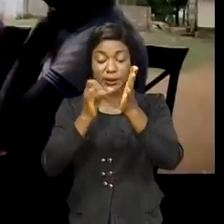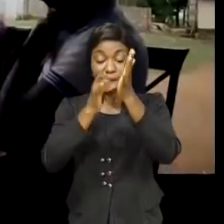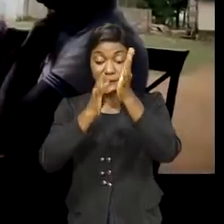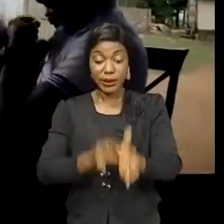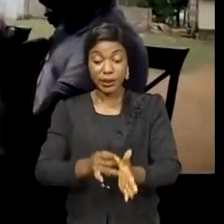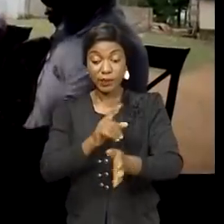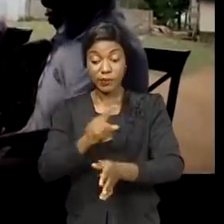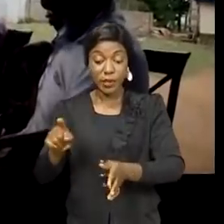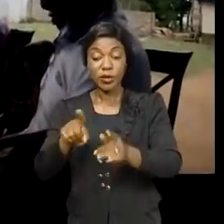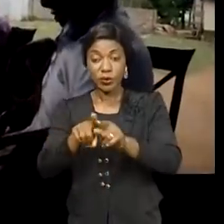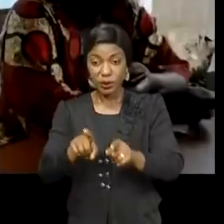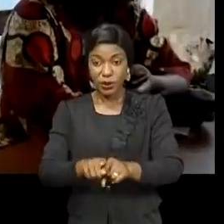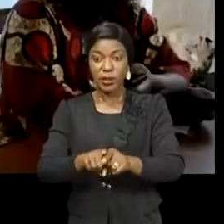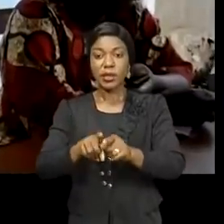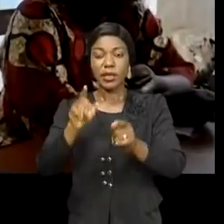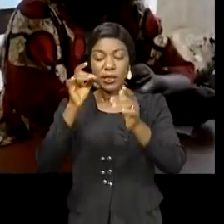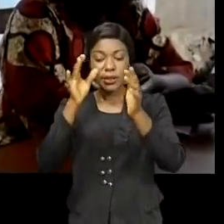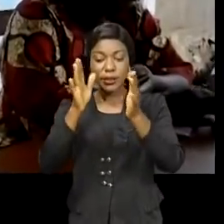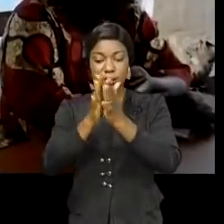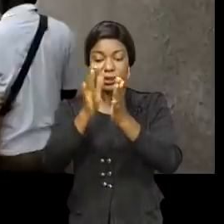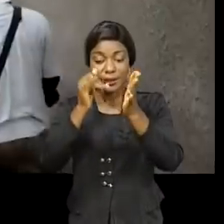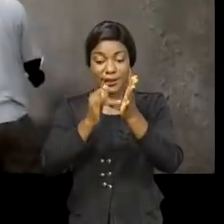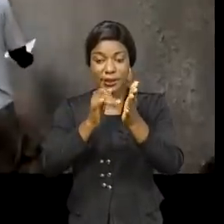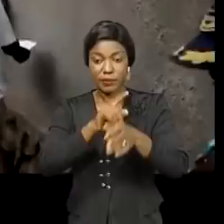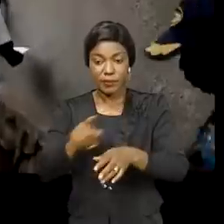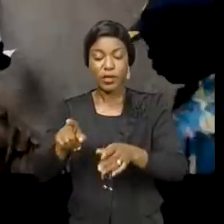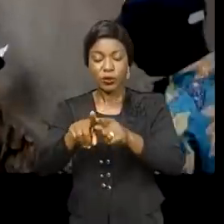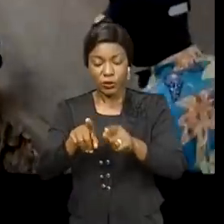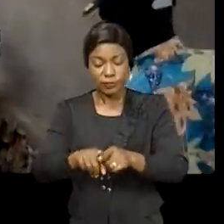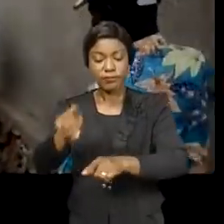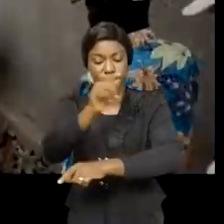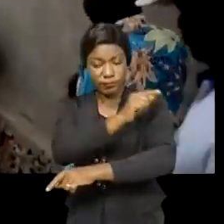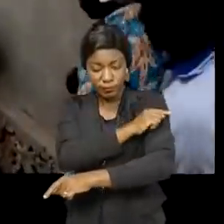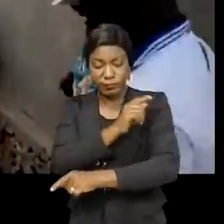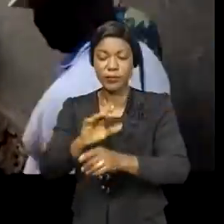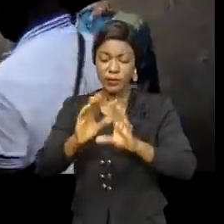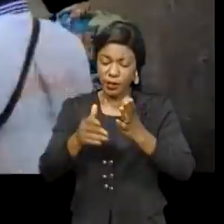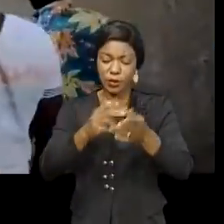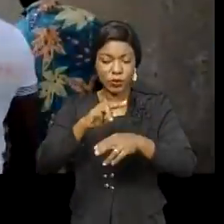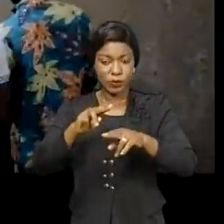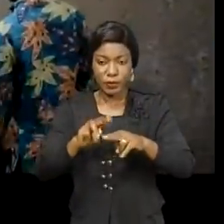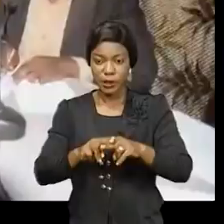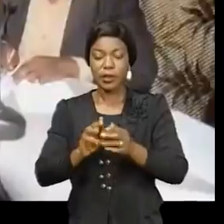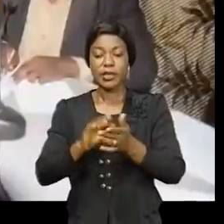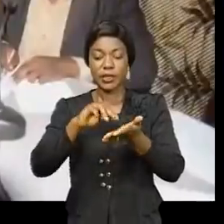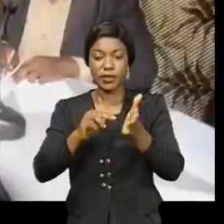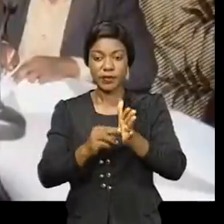17 074 ont reçu le vaccin, soit un taux de couverture vaccinale de 95